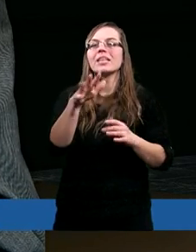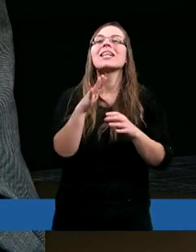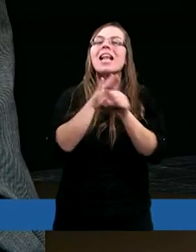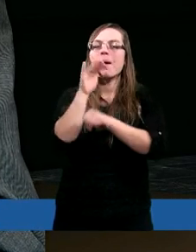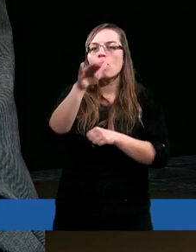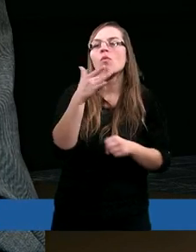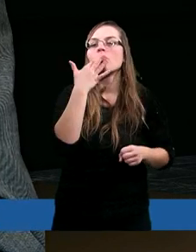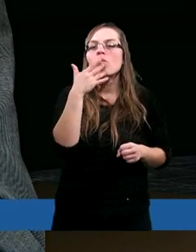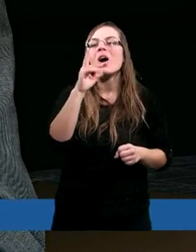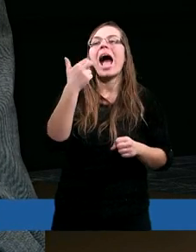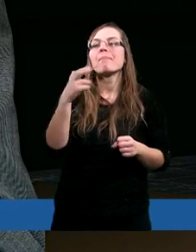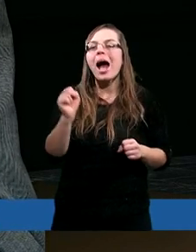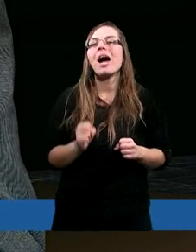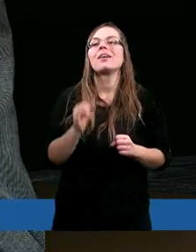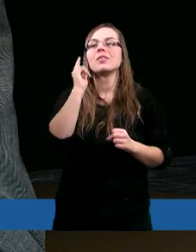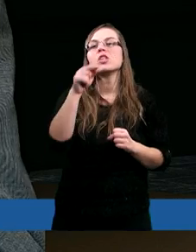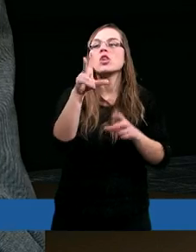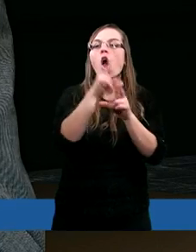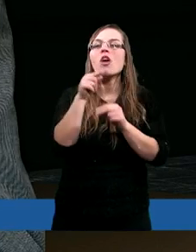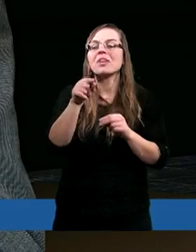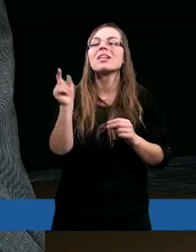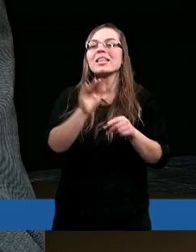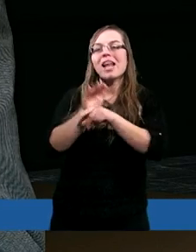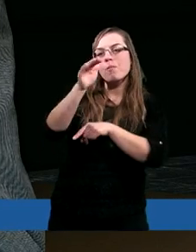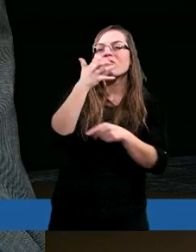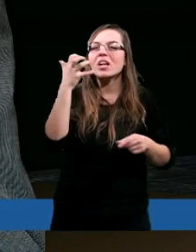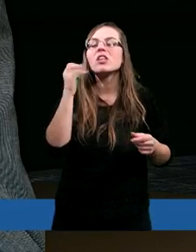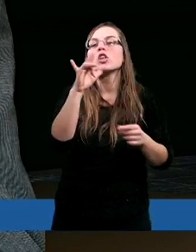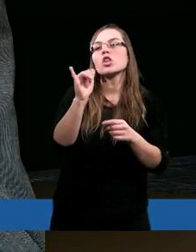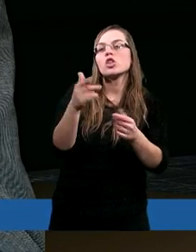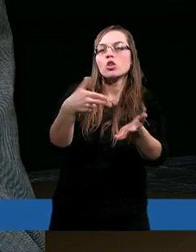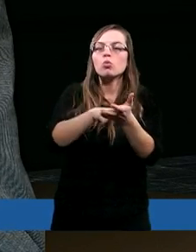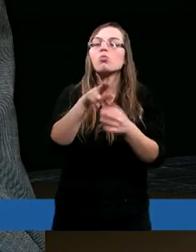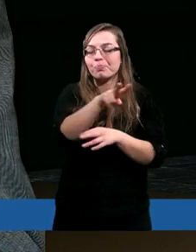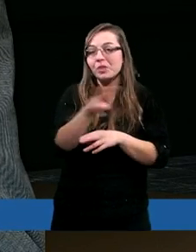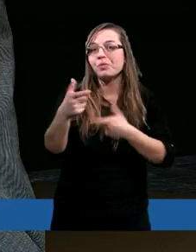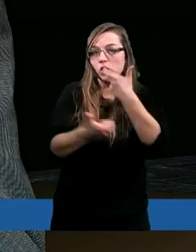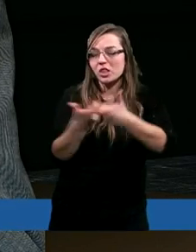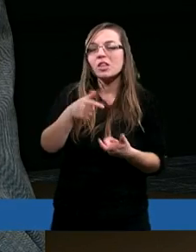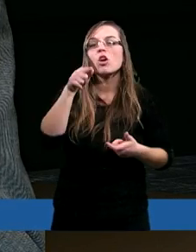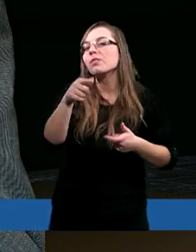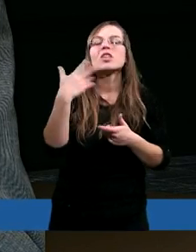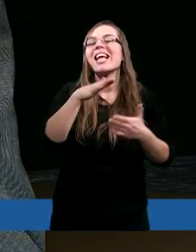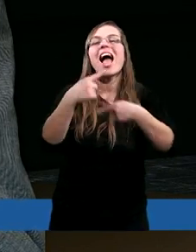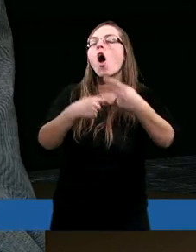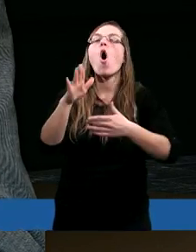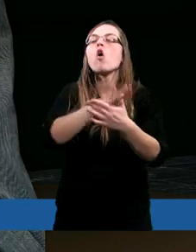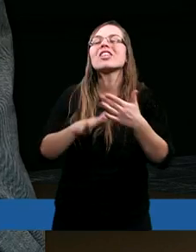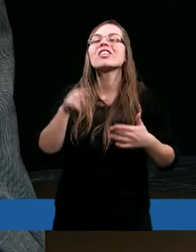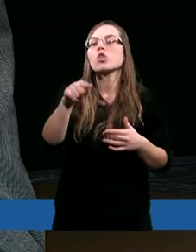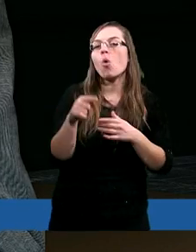zapowiadam wam, jak już przedtem zapowiedziałem, że ci, którzy te rzeczy czynią, Królestwa Bożego nie odziedziczą.